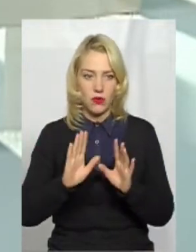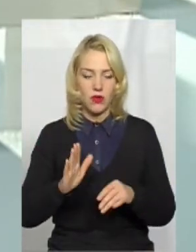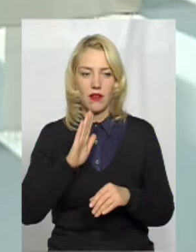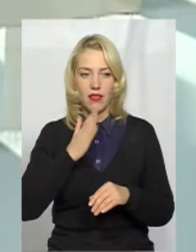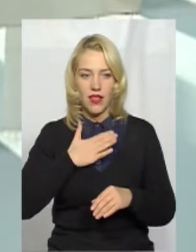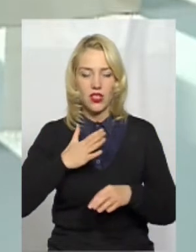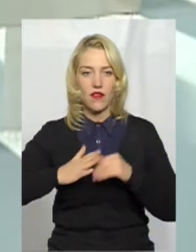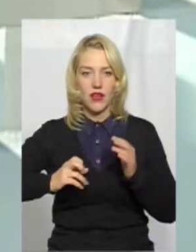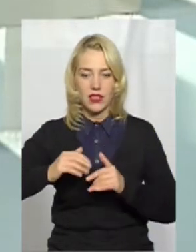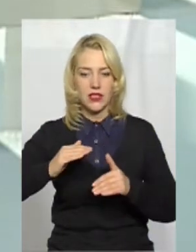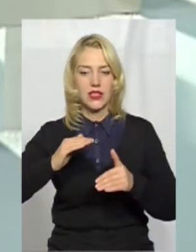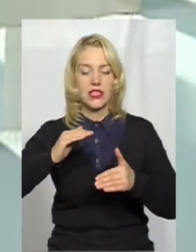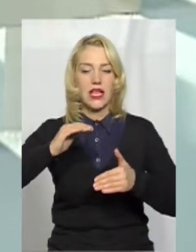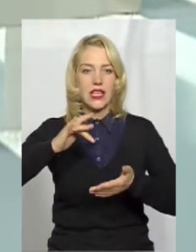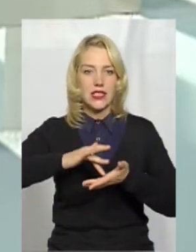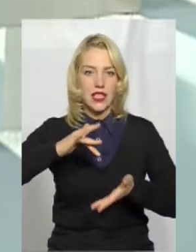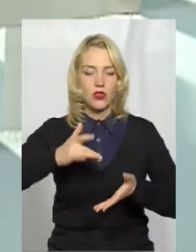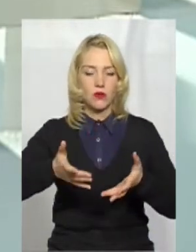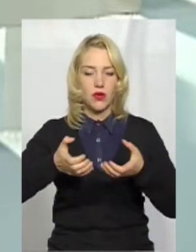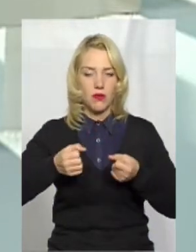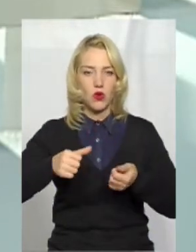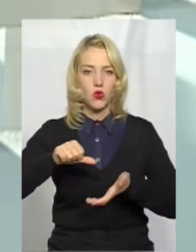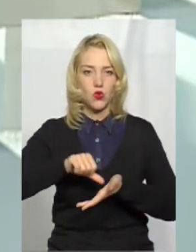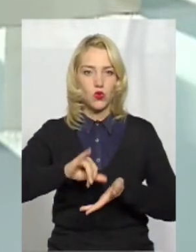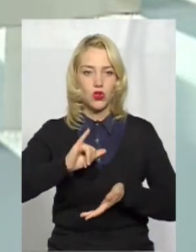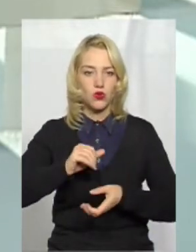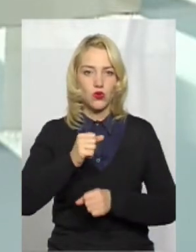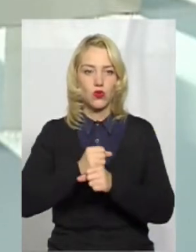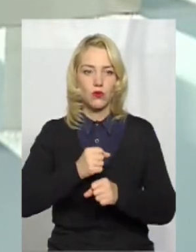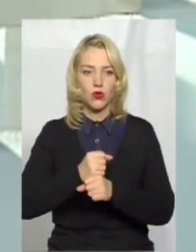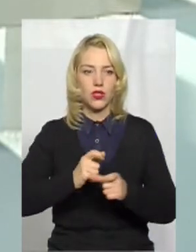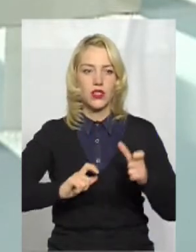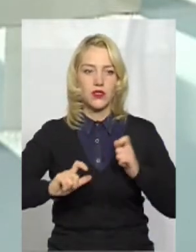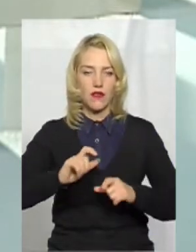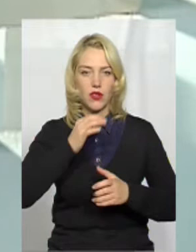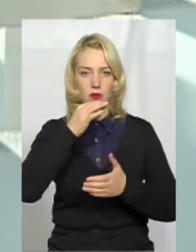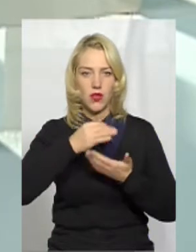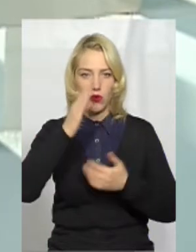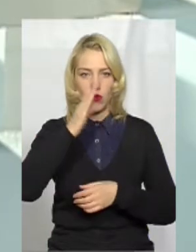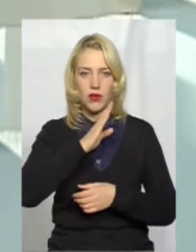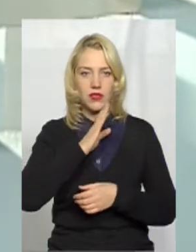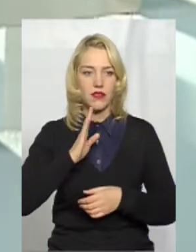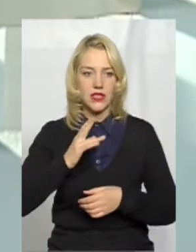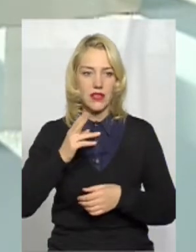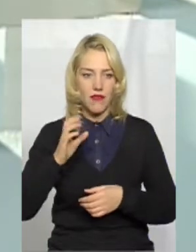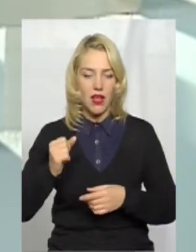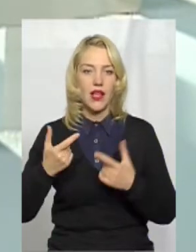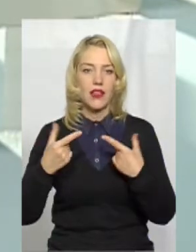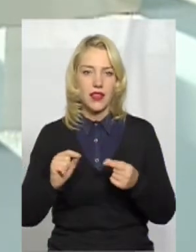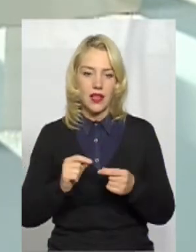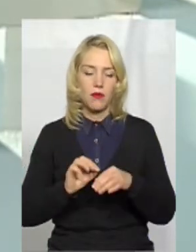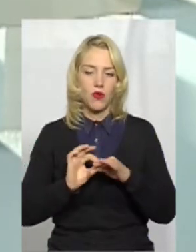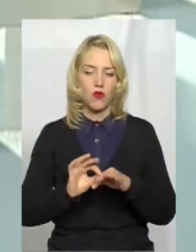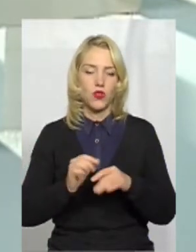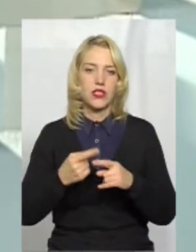Наші фахівці центру приймають участь у роботі Інституту відповідального батьківства, де також проводять